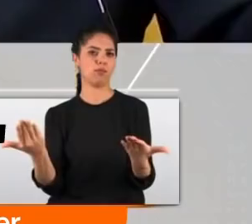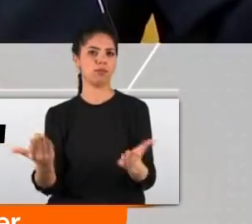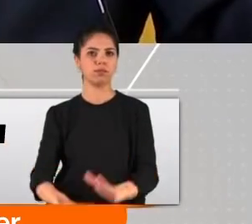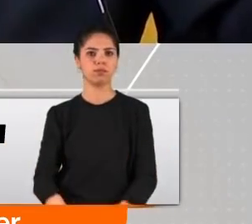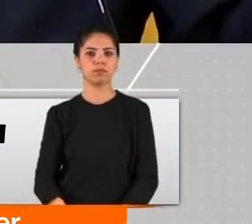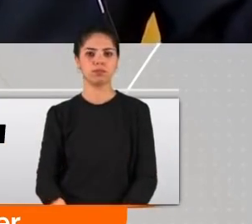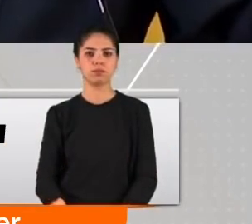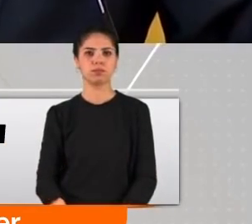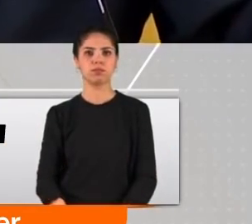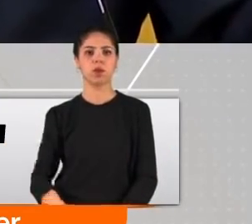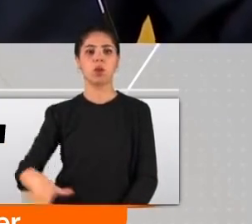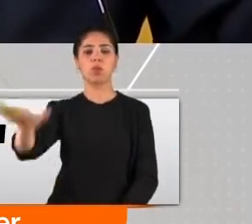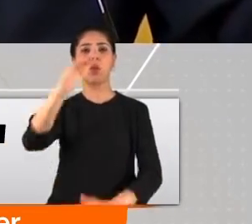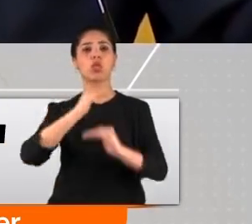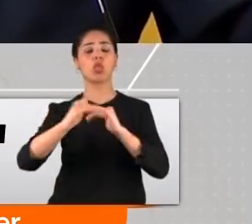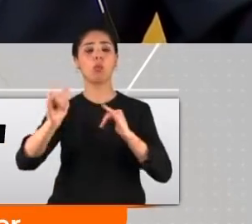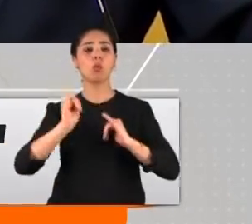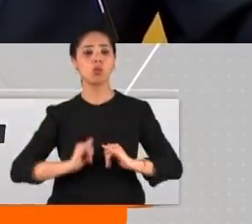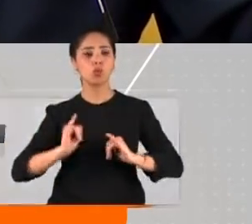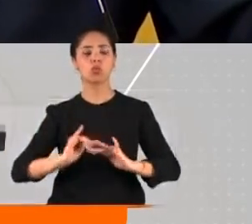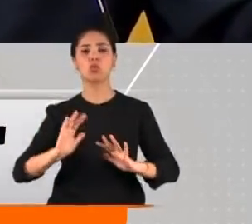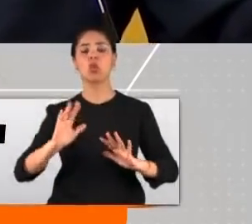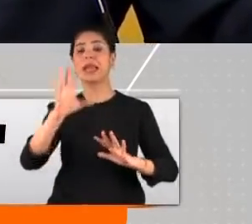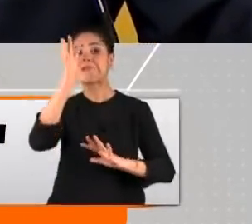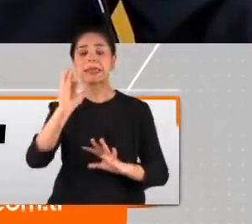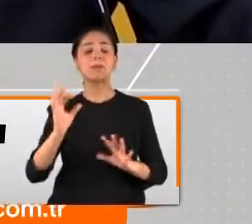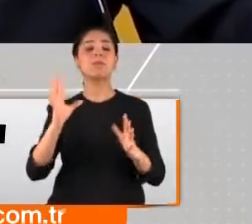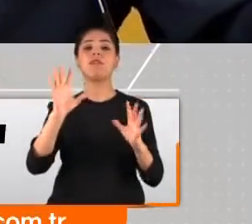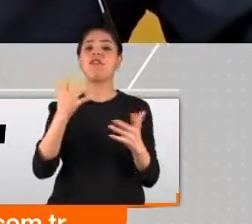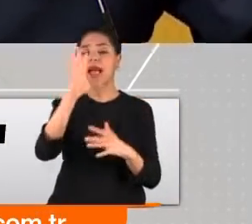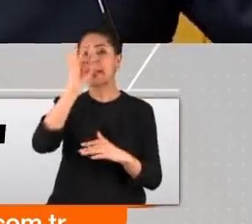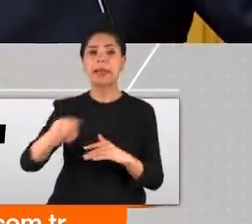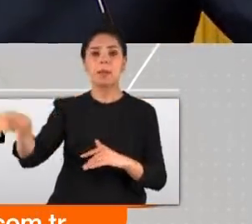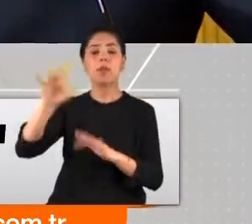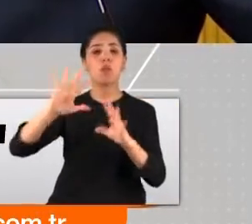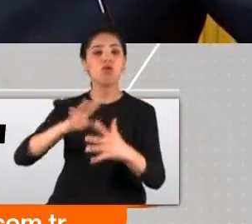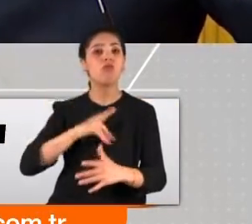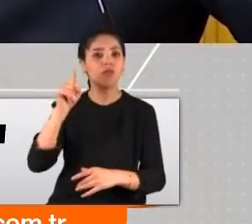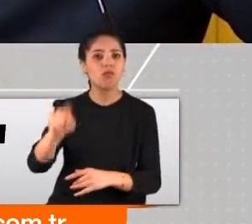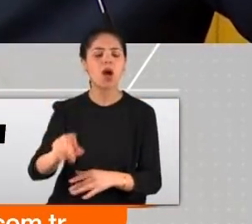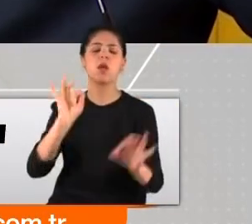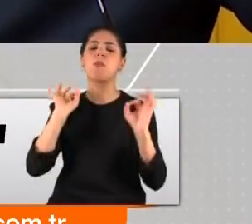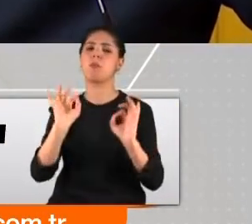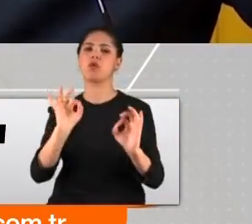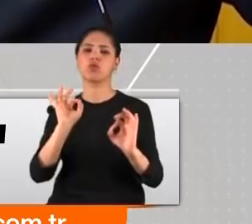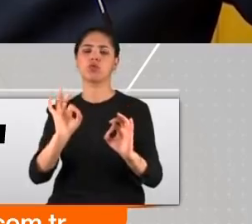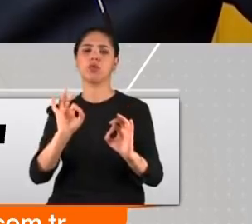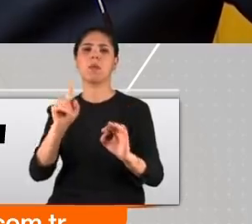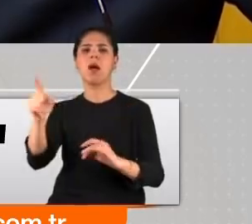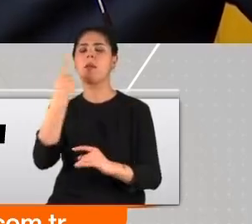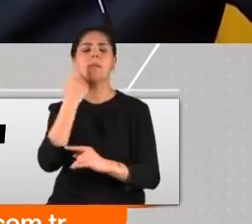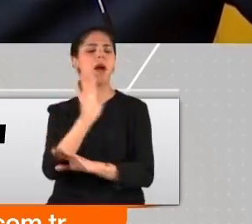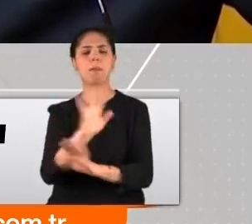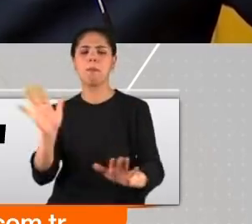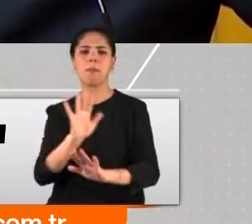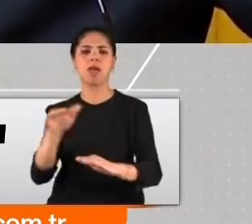yoktur. Asayiş ve toplumsal huzuru kim ya da kimler bozuyorsa derhal gözünün yaşına